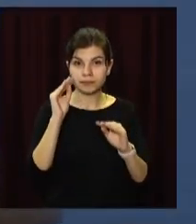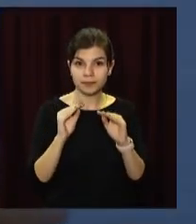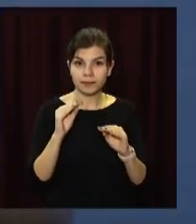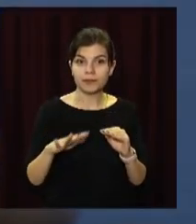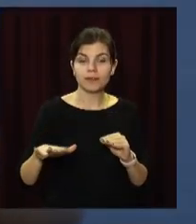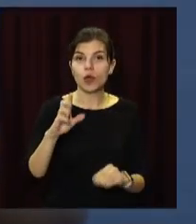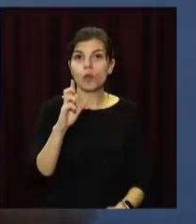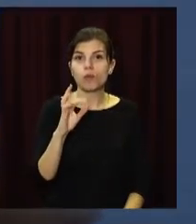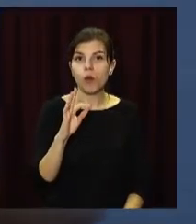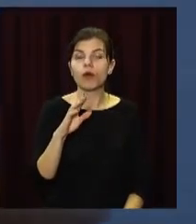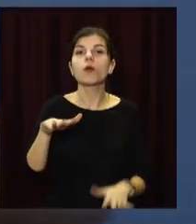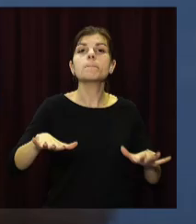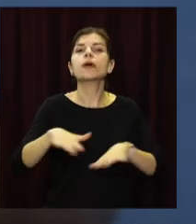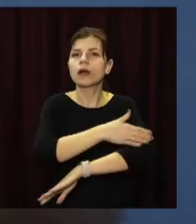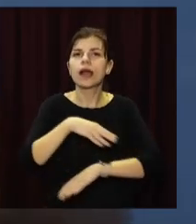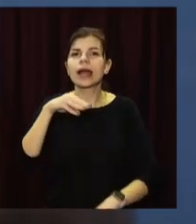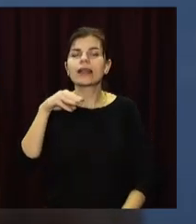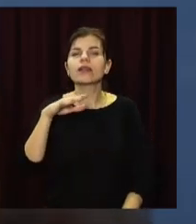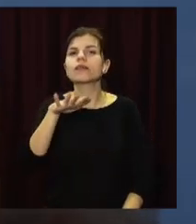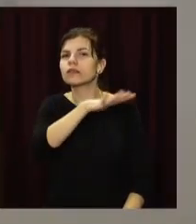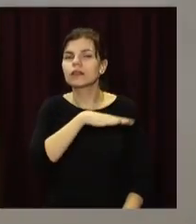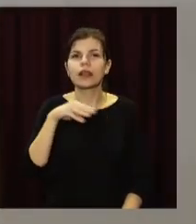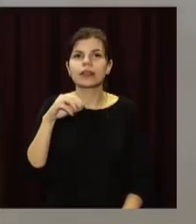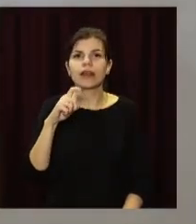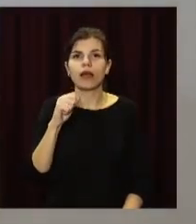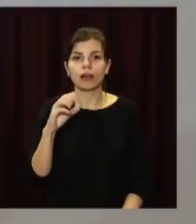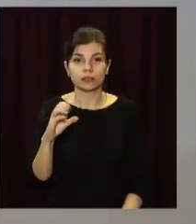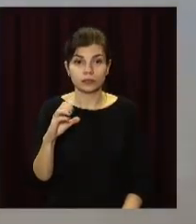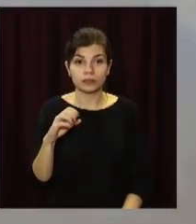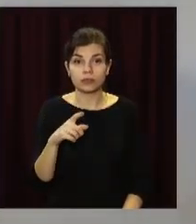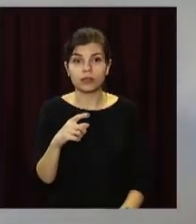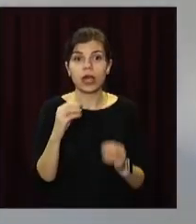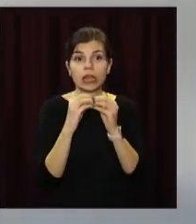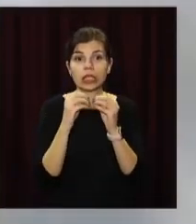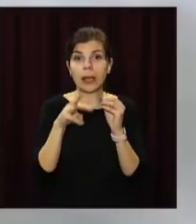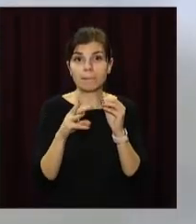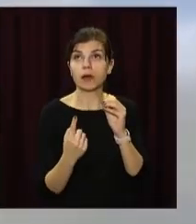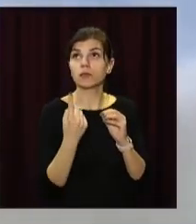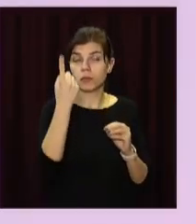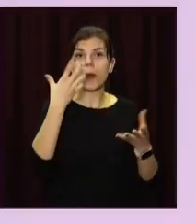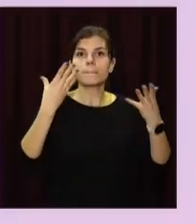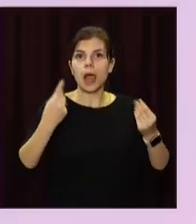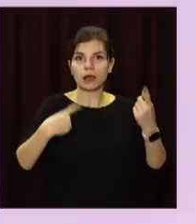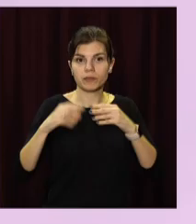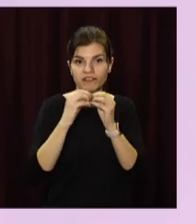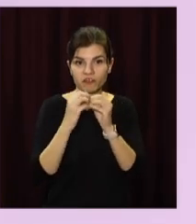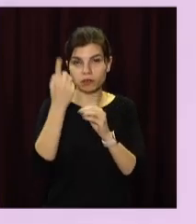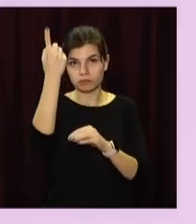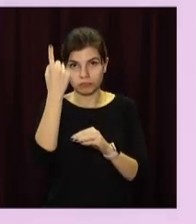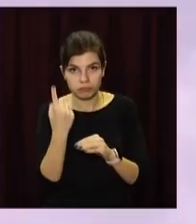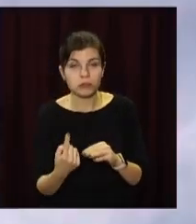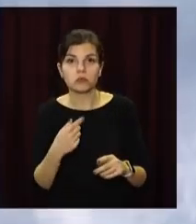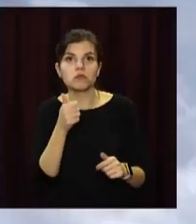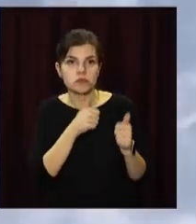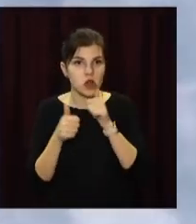районі Букачіка в Техасі. Корабель піднявся вгору на 10 кілометрів, а потім м'яко приземлився на посадковий майданчик. Це перша вдала